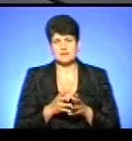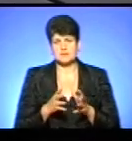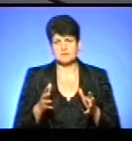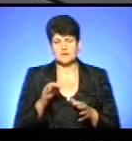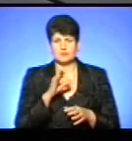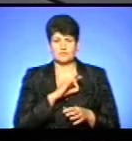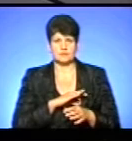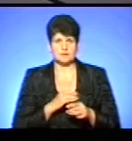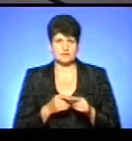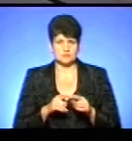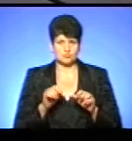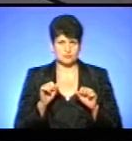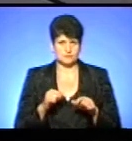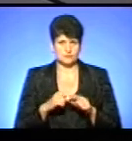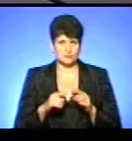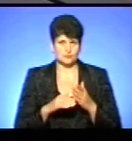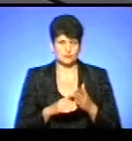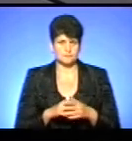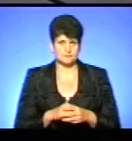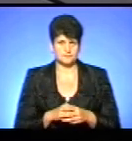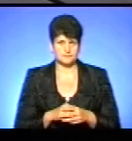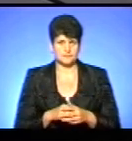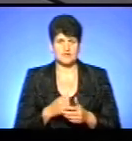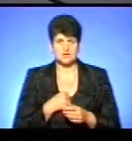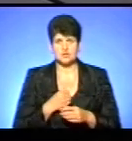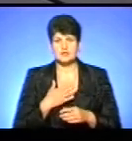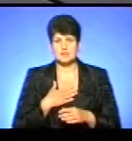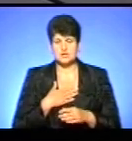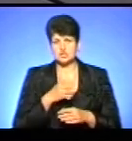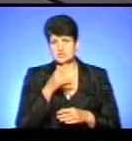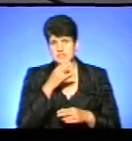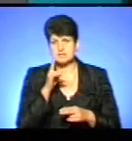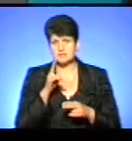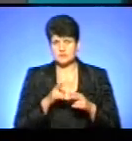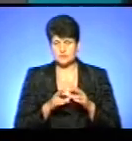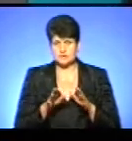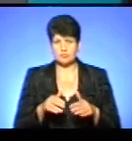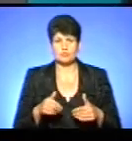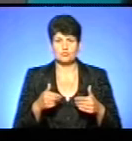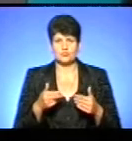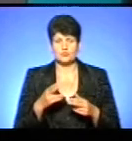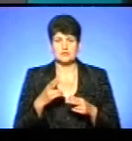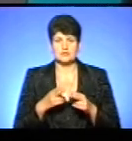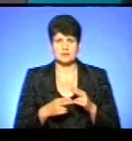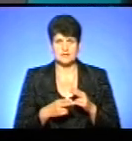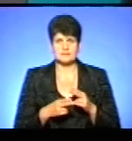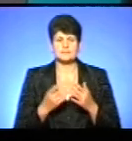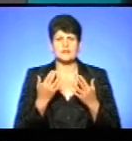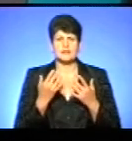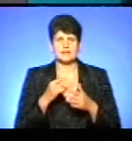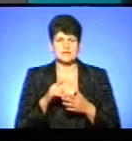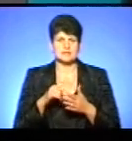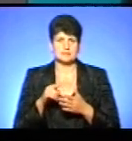використати потенціал екстремедичної допомоги. На жаль, наш ефірний час потрохи завершується. Я пропоную на кінець кілька